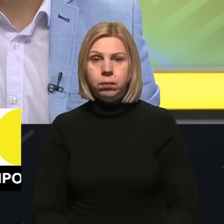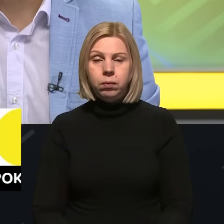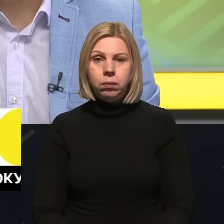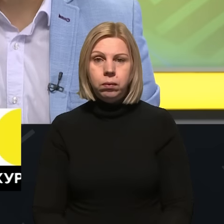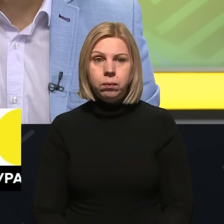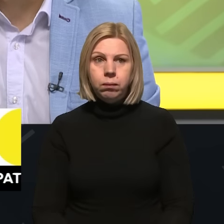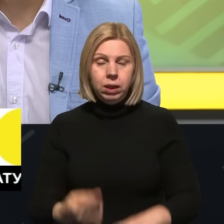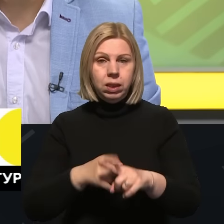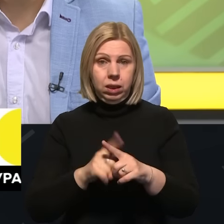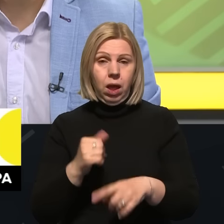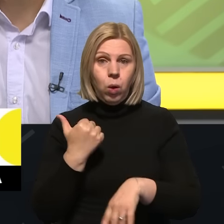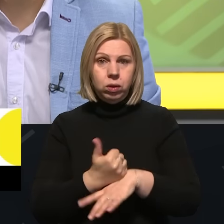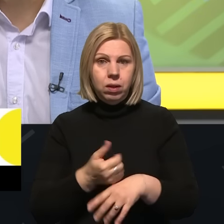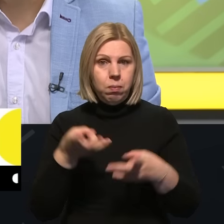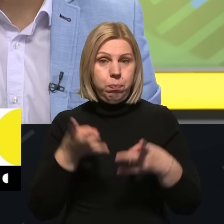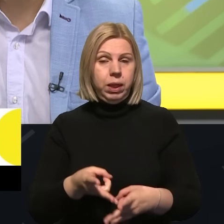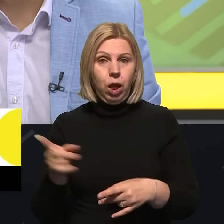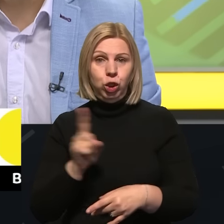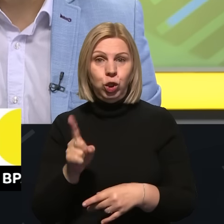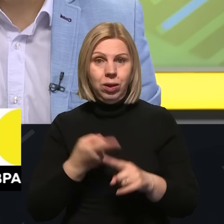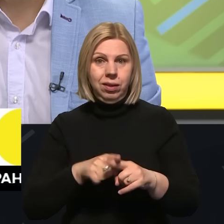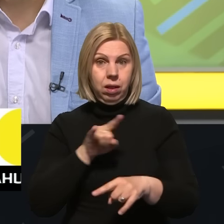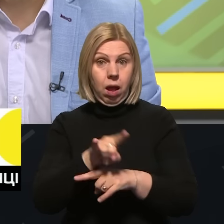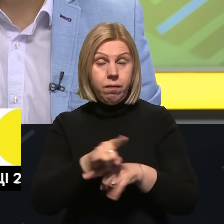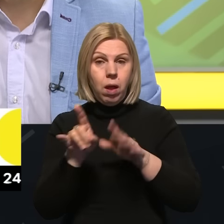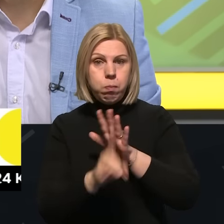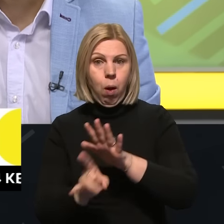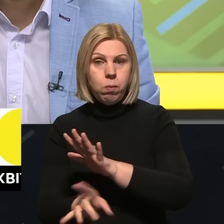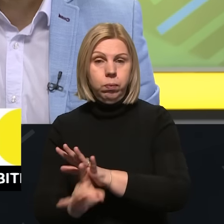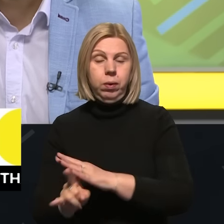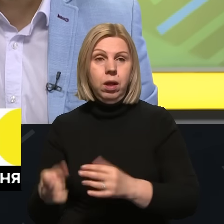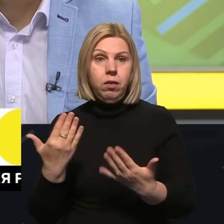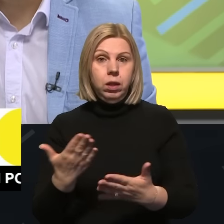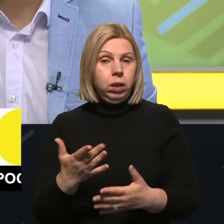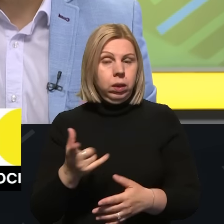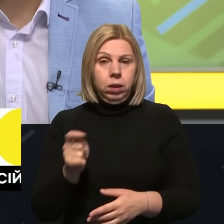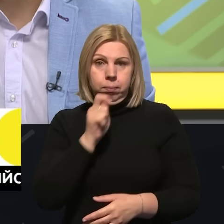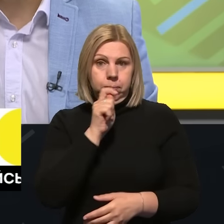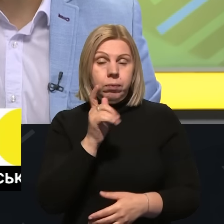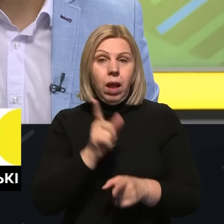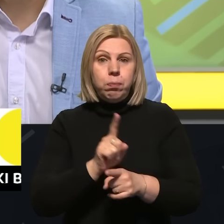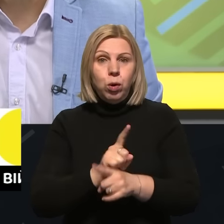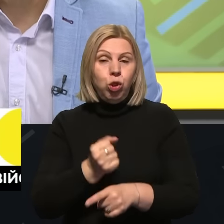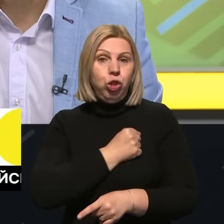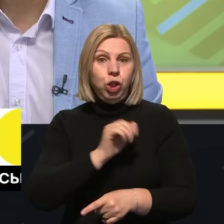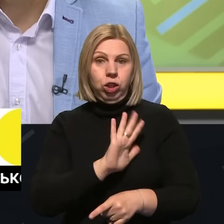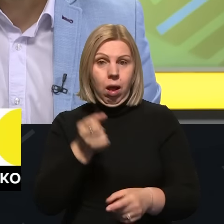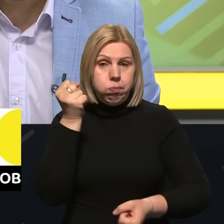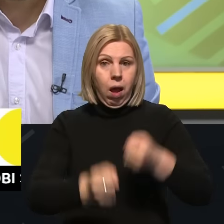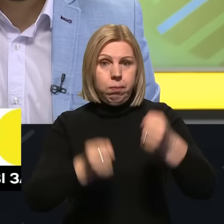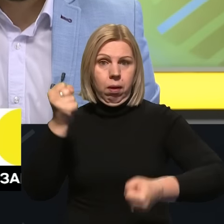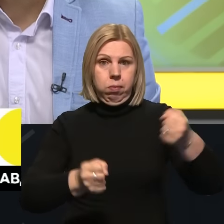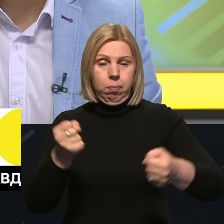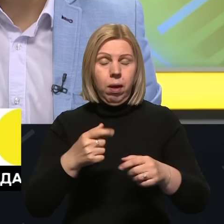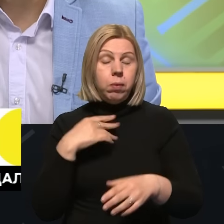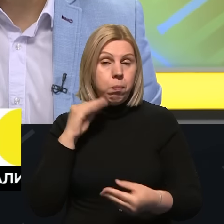Це основна біда якраз, що оці авіабомби, вони доволі нещівні з розмов з військовими, ми постійно про це